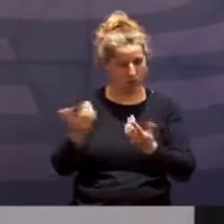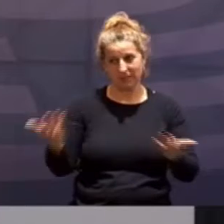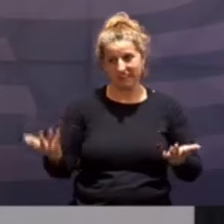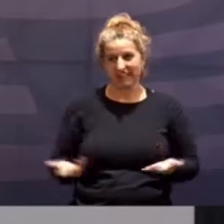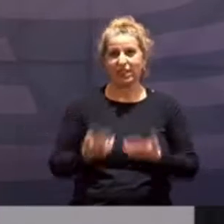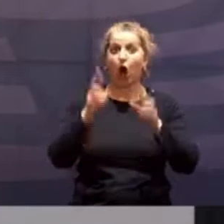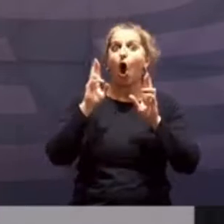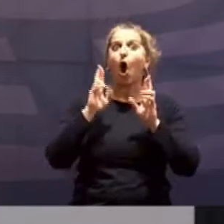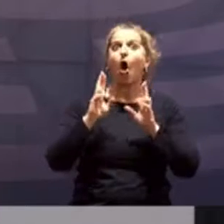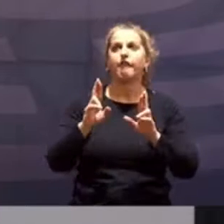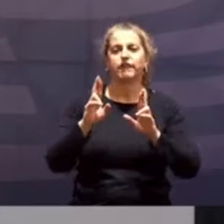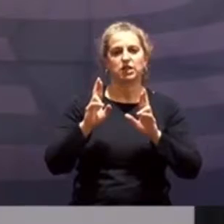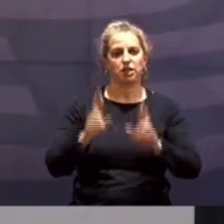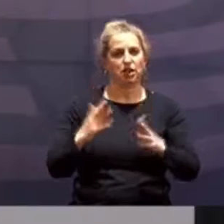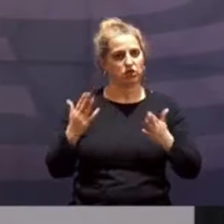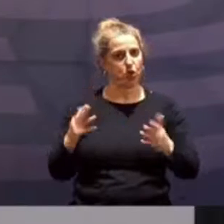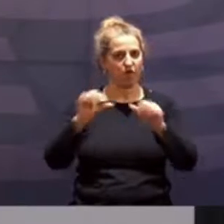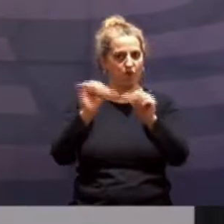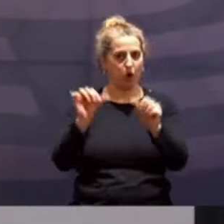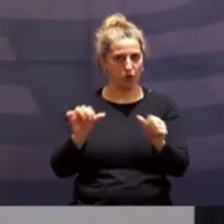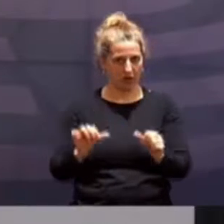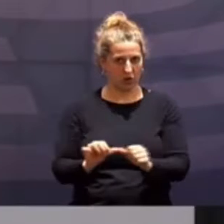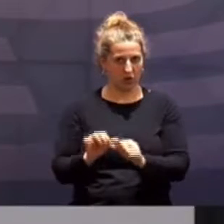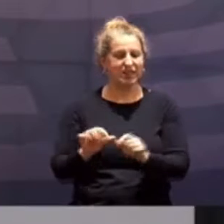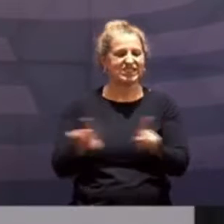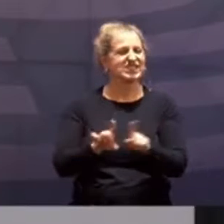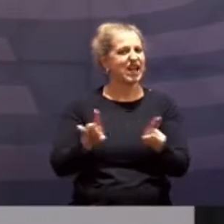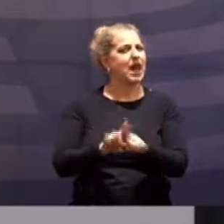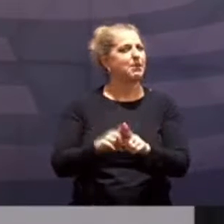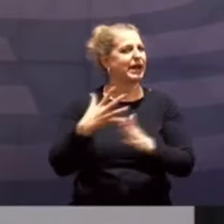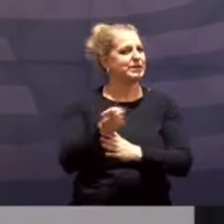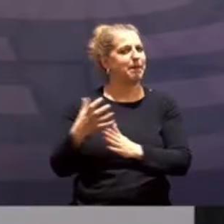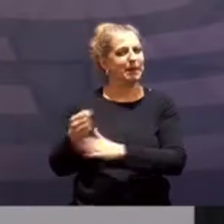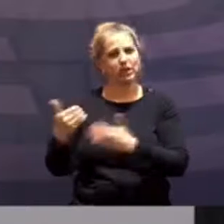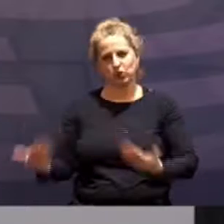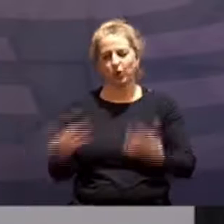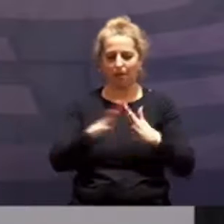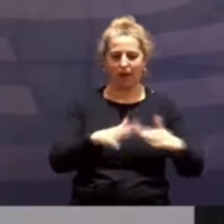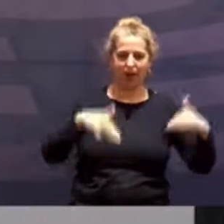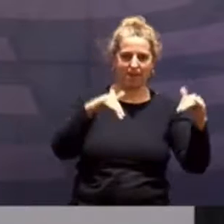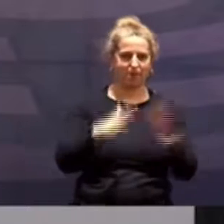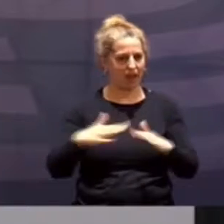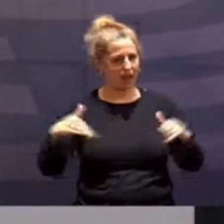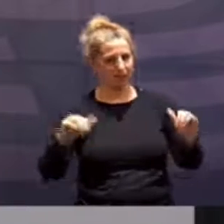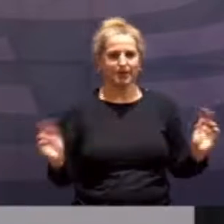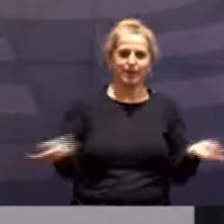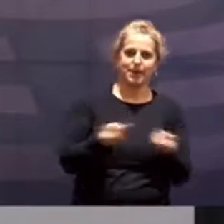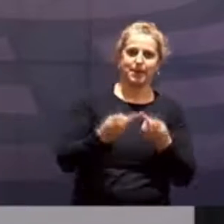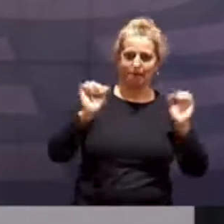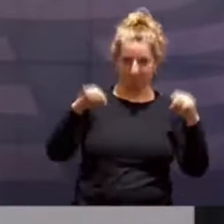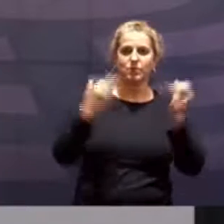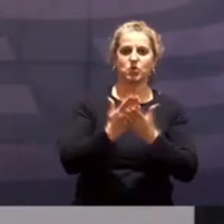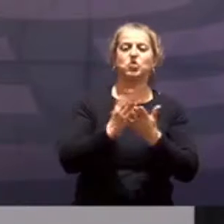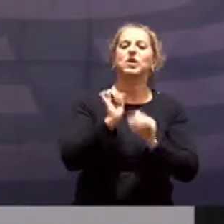Ich hoffe, dass wir diese Formulierung gleich so interpretieren und auch im Parlament bei der Befassung kommender Rechtsverordnung so